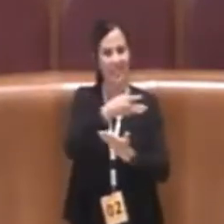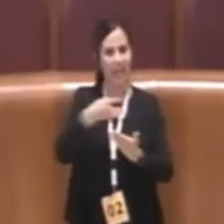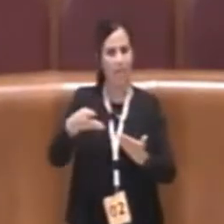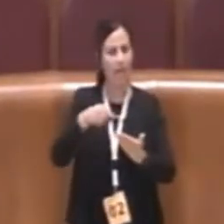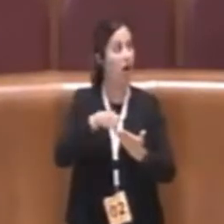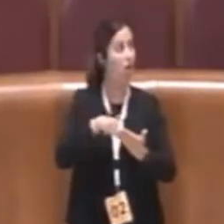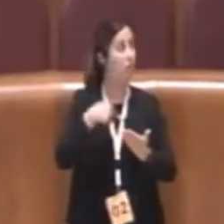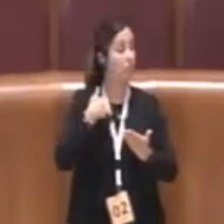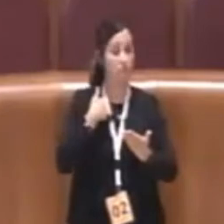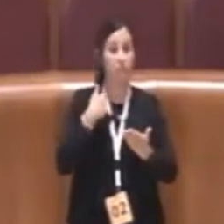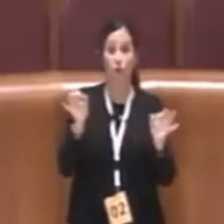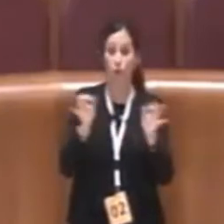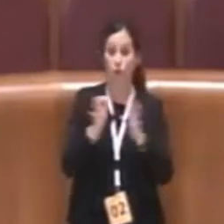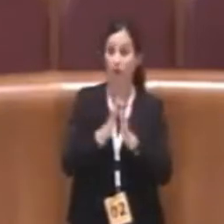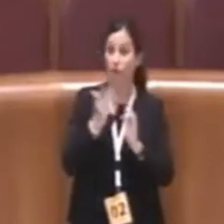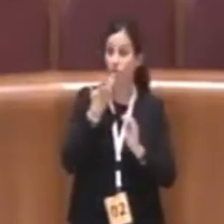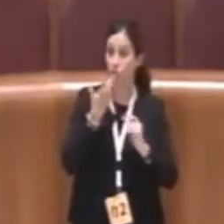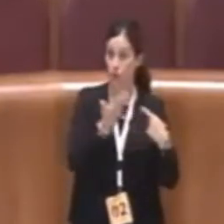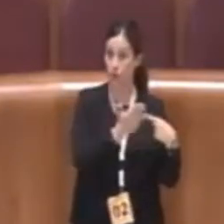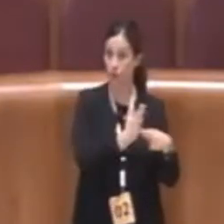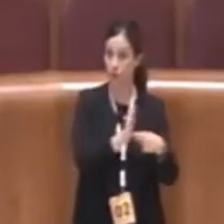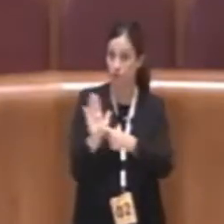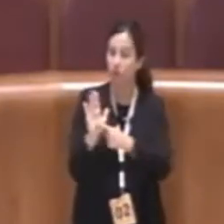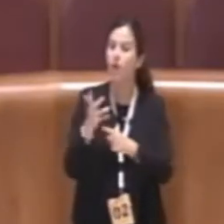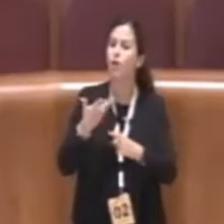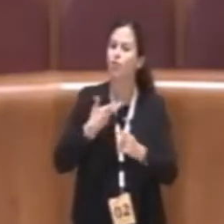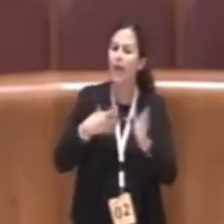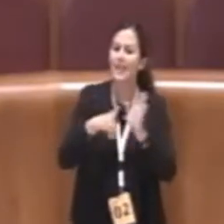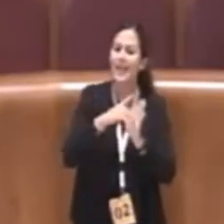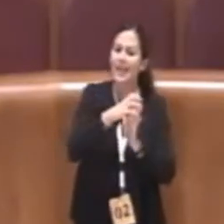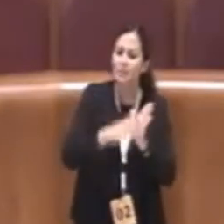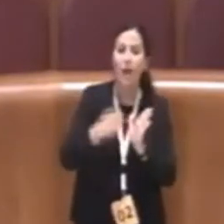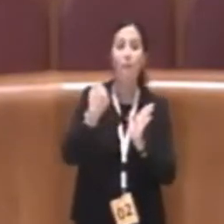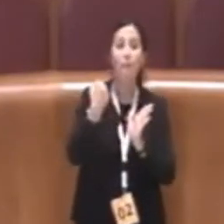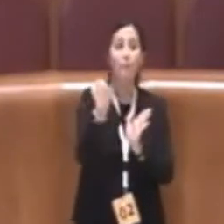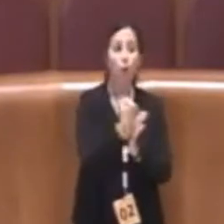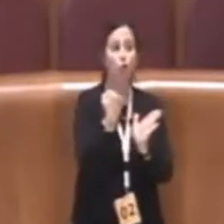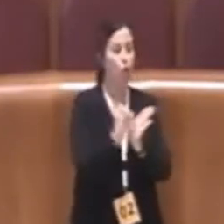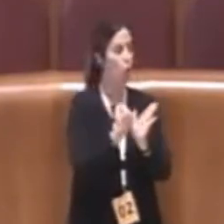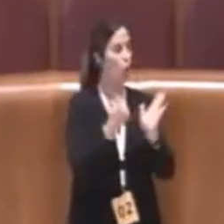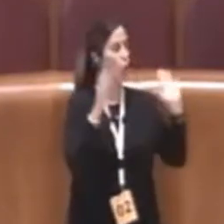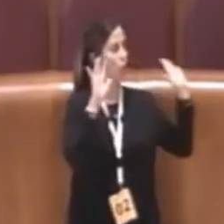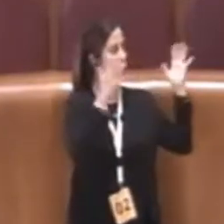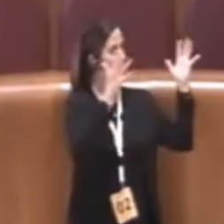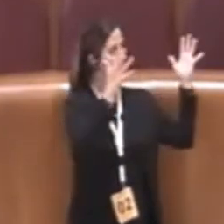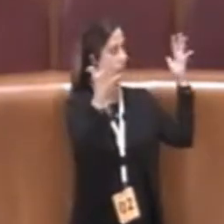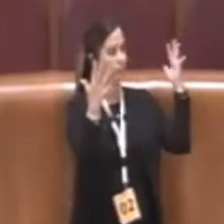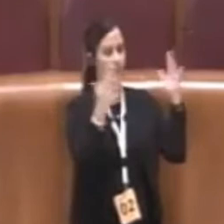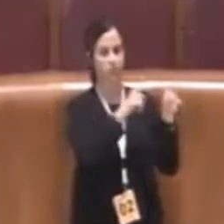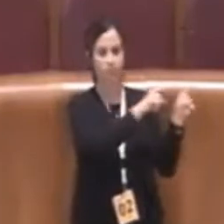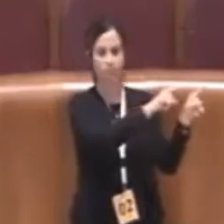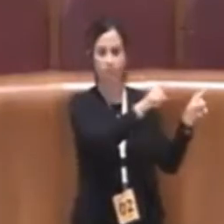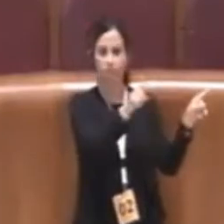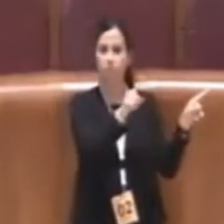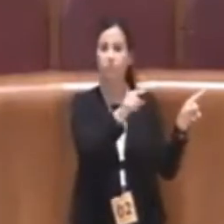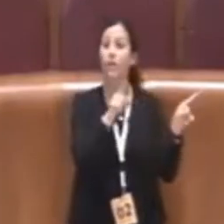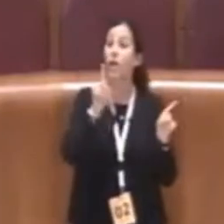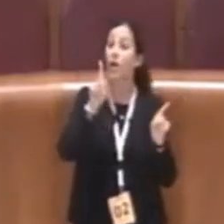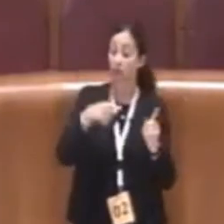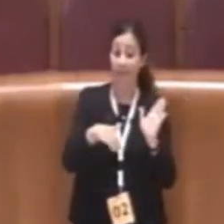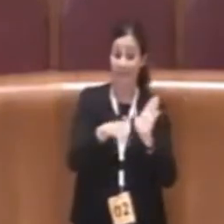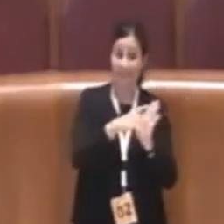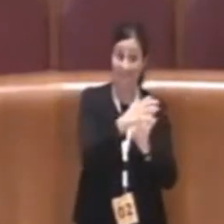tutti, con la delibera protocollata e a fianco la delibera con tutte le proposte